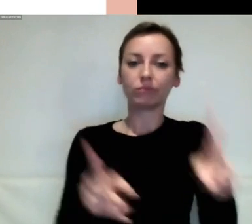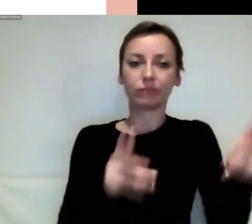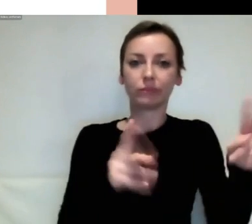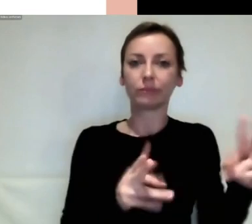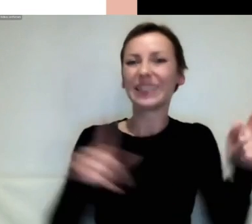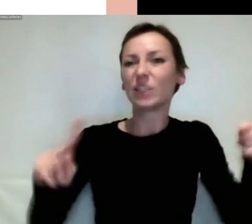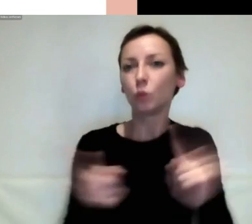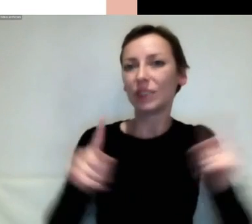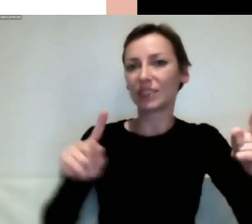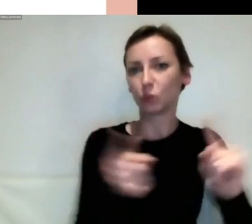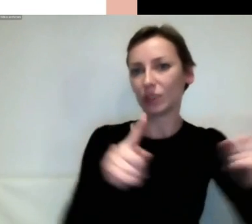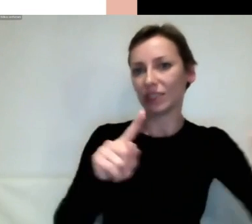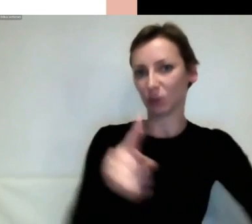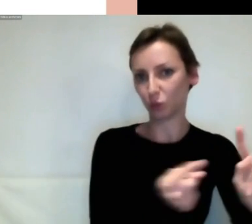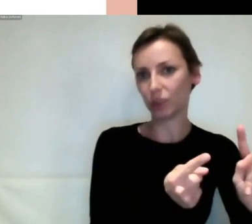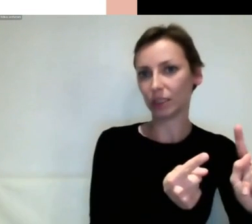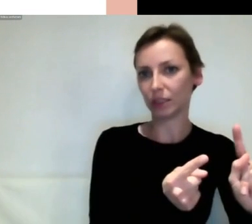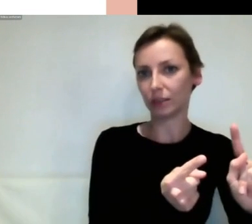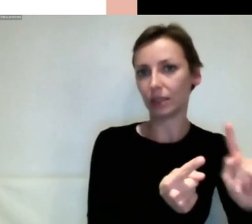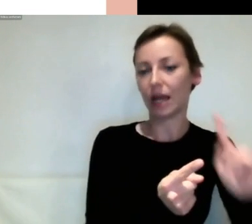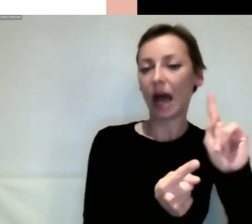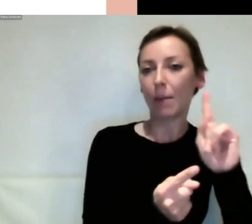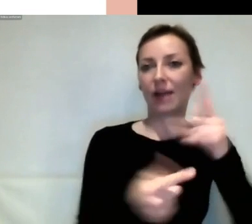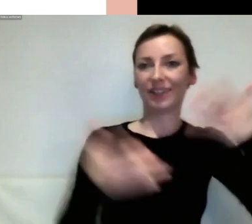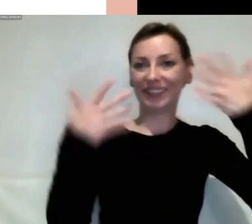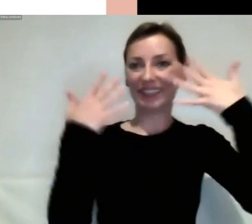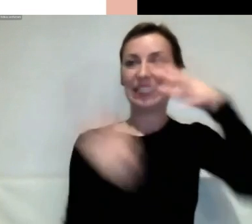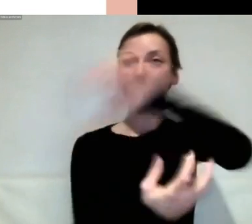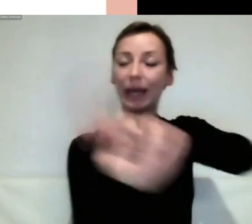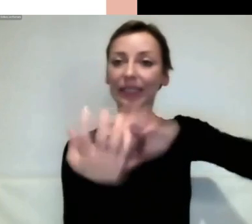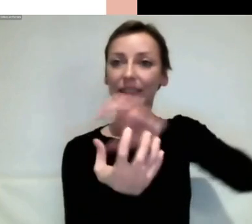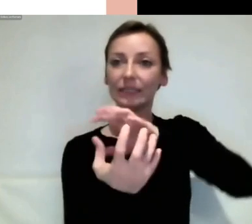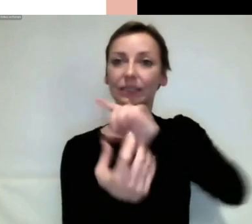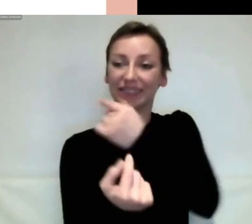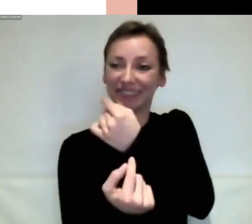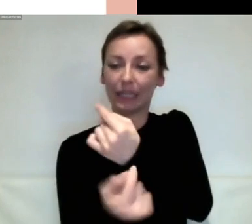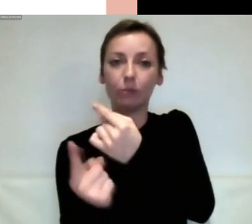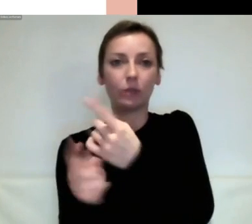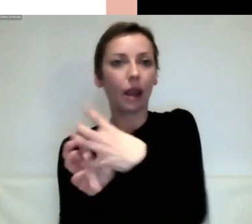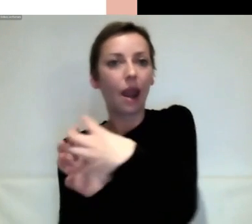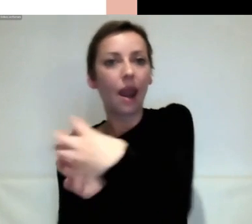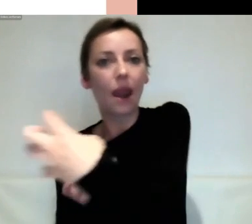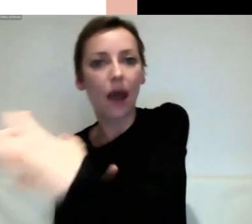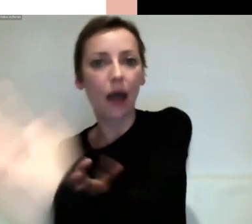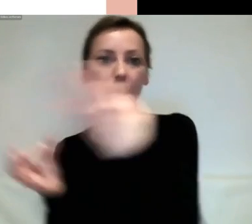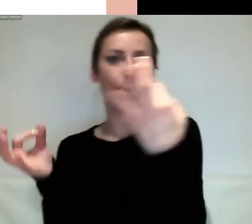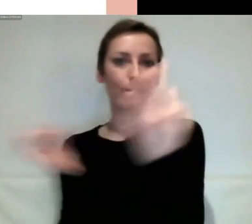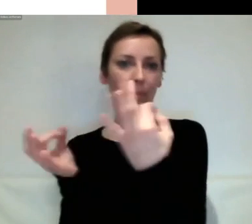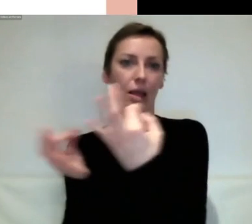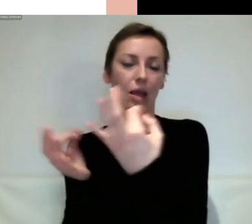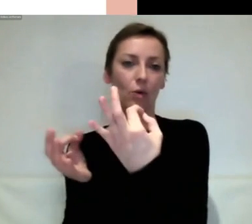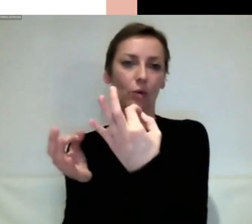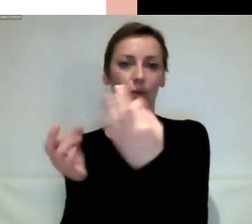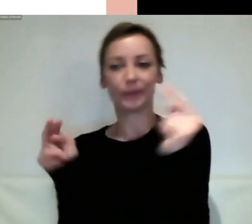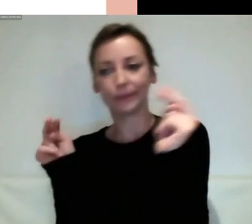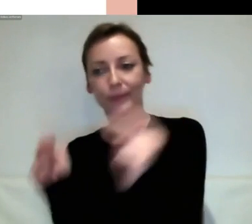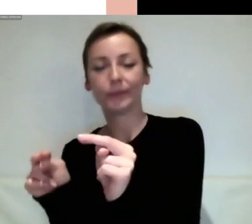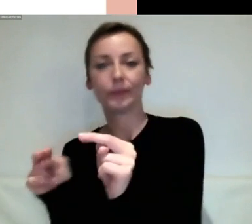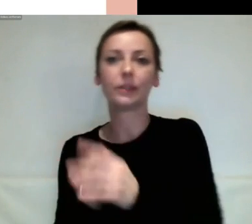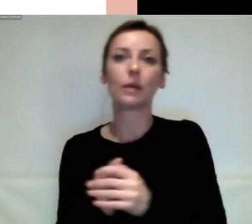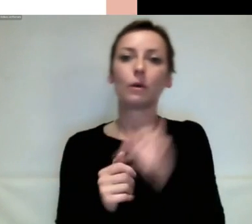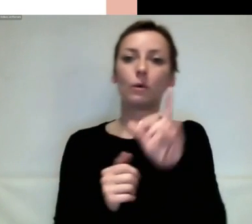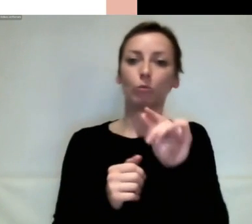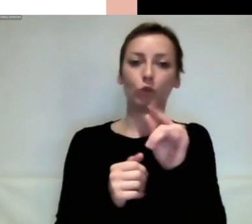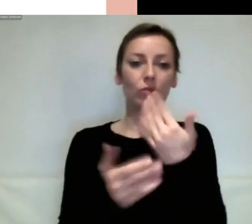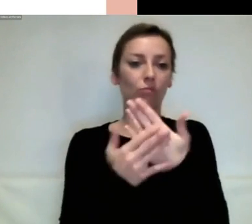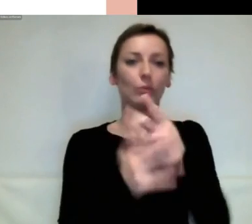guten Gründen. Die Klimakrise aber wiederum bringt langfristige Herausforderungen mit sich. Das heißt, die Belange derer, die bei der nächsten Wahl nicht